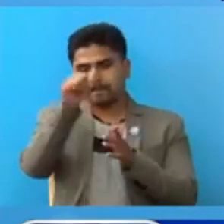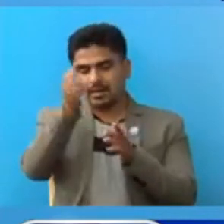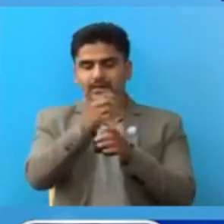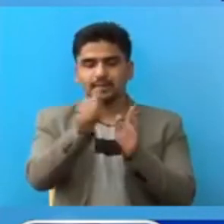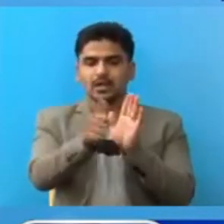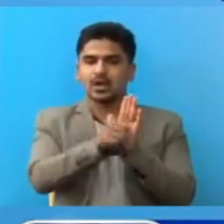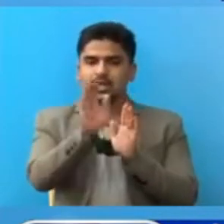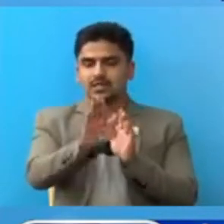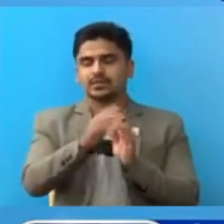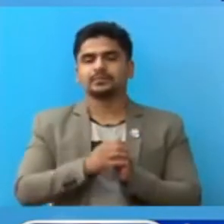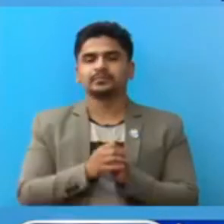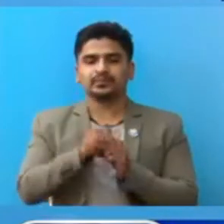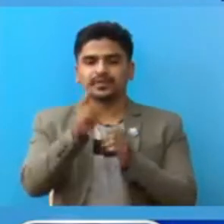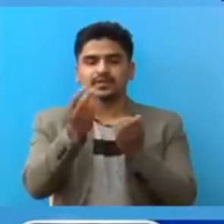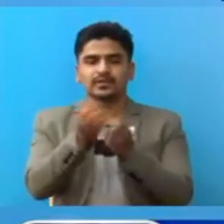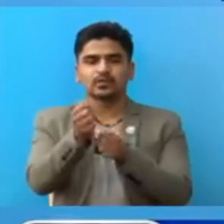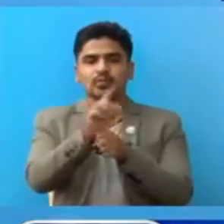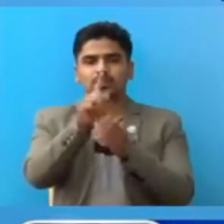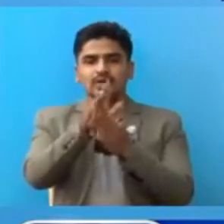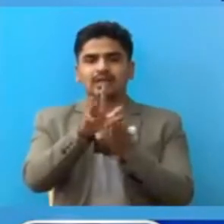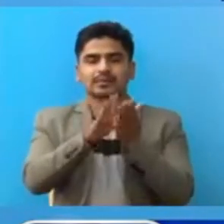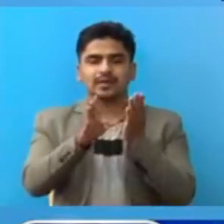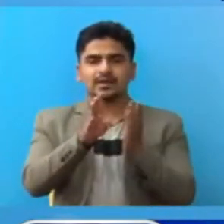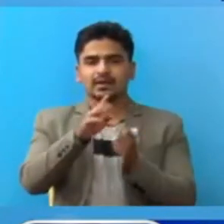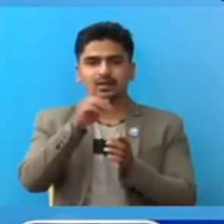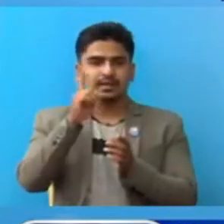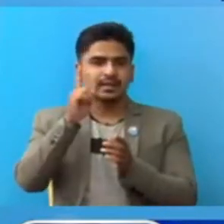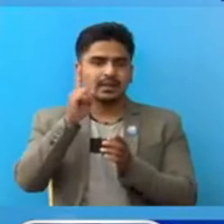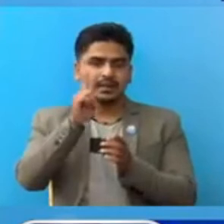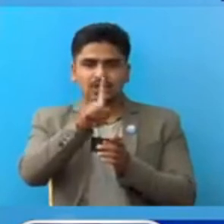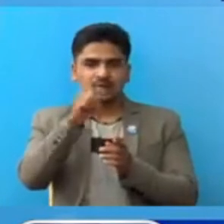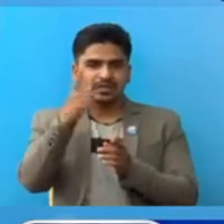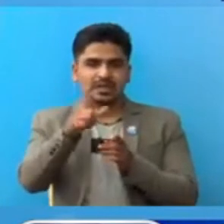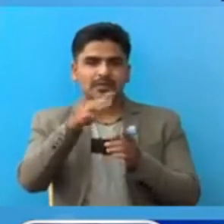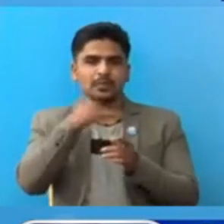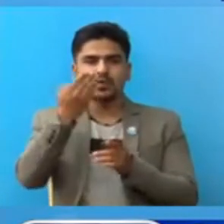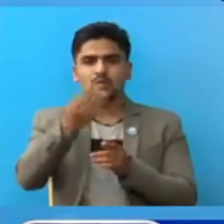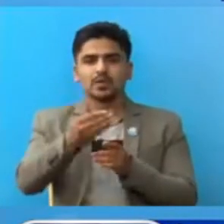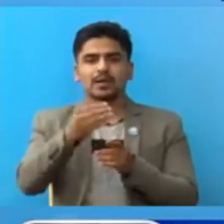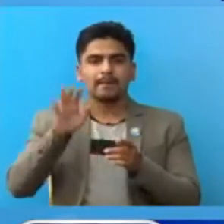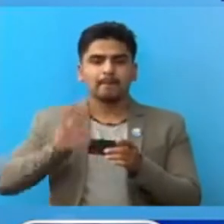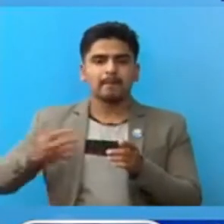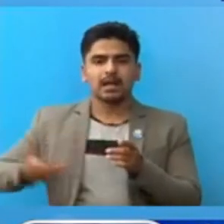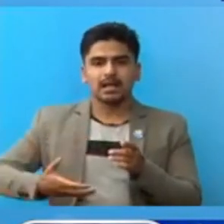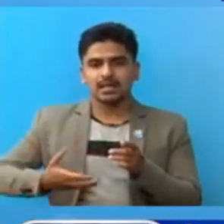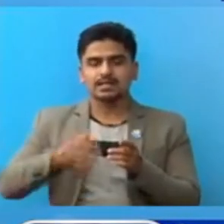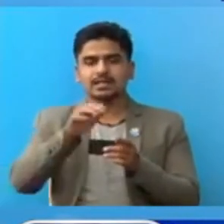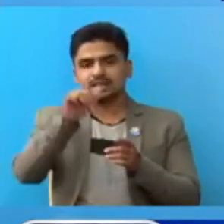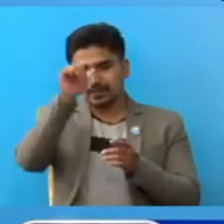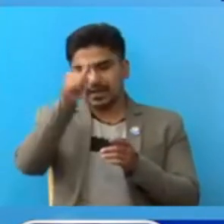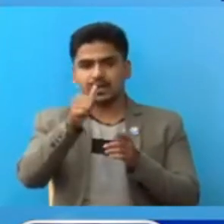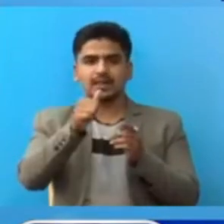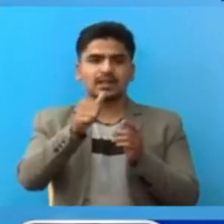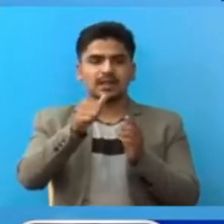तेस्ते COVID-19 बाट प्रतेक 10 लाख मां मिर्तु हुने बांगलादेश, भारत,